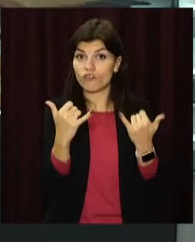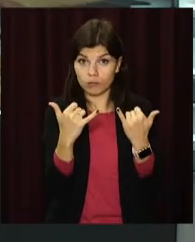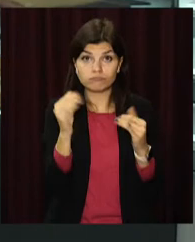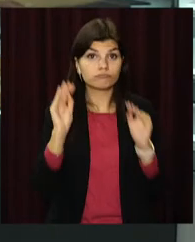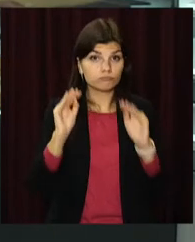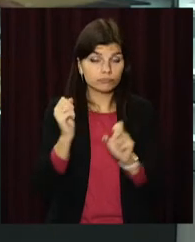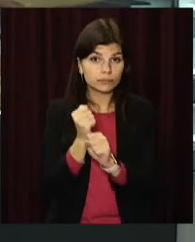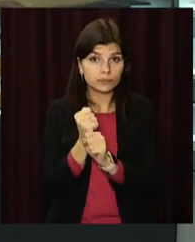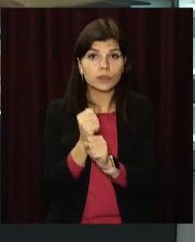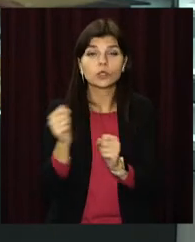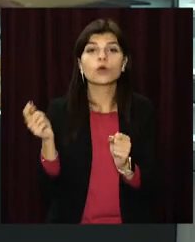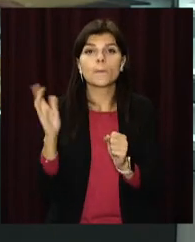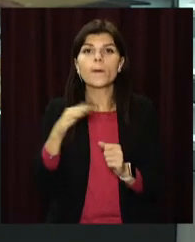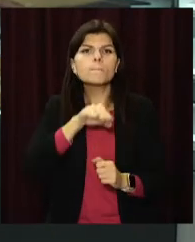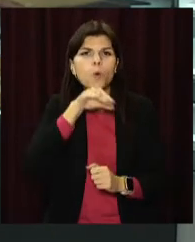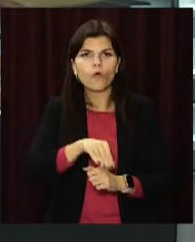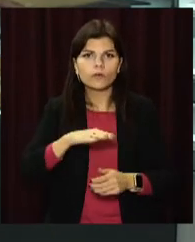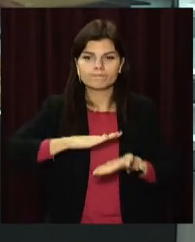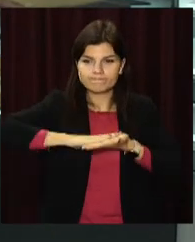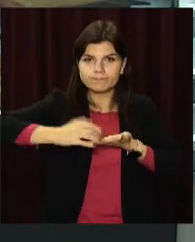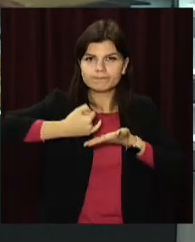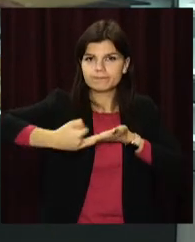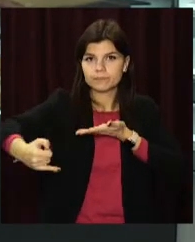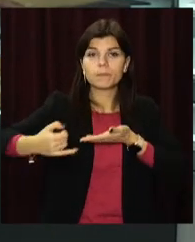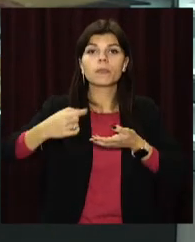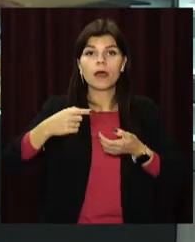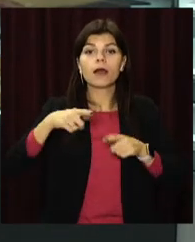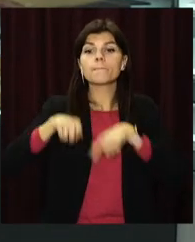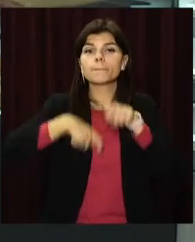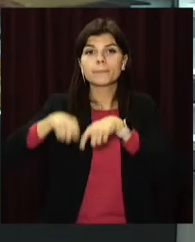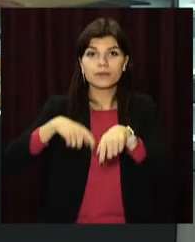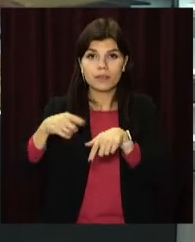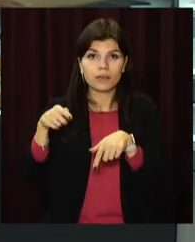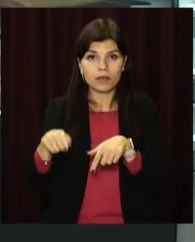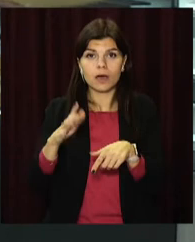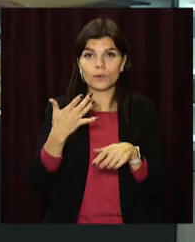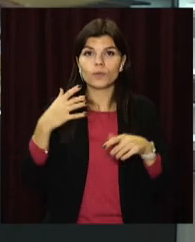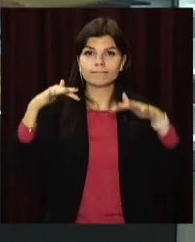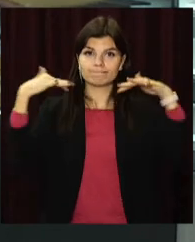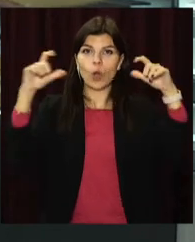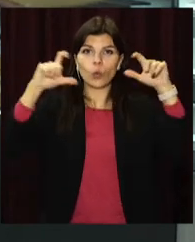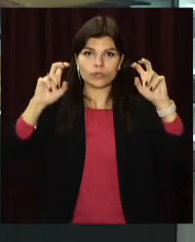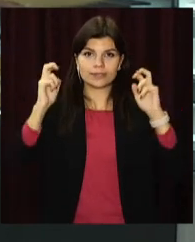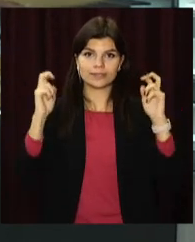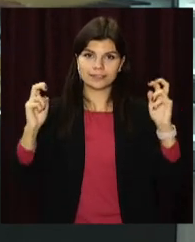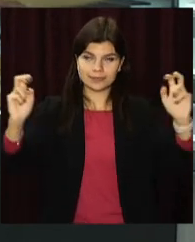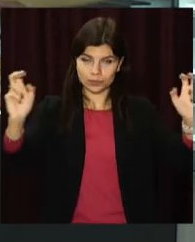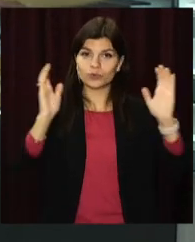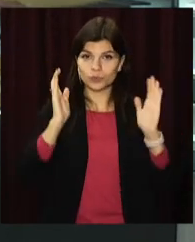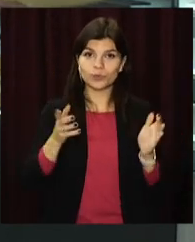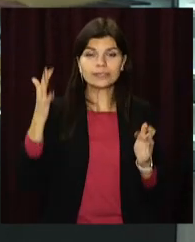спортивні майданчики будуть з професійним покриттям, а вздовж бігових доріжок розмісять глядацькі трибуни. Територію